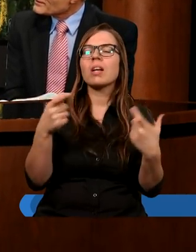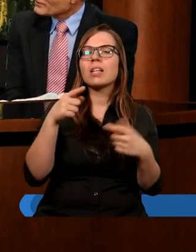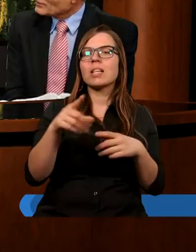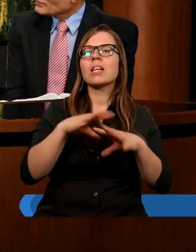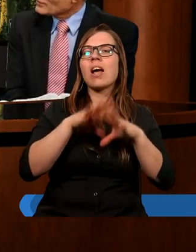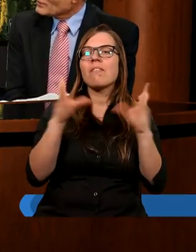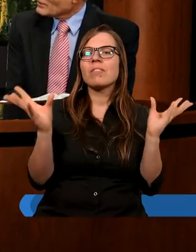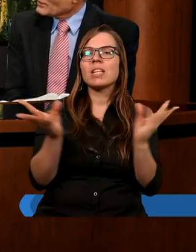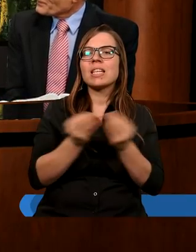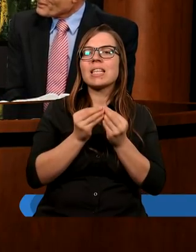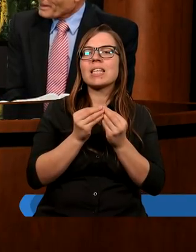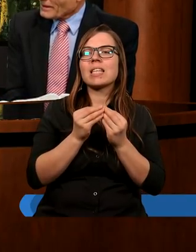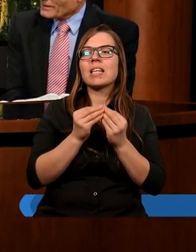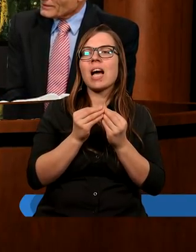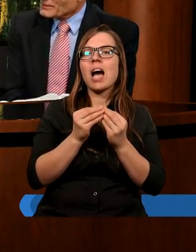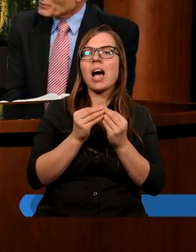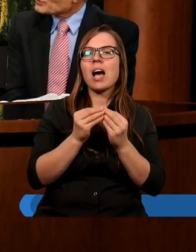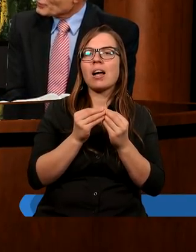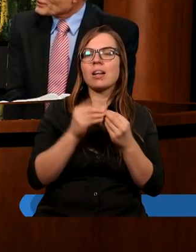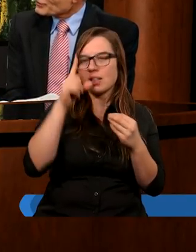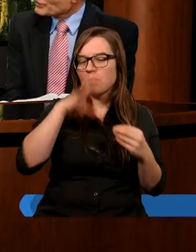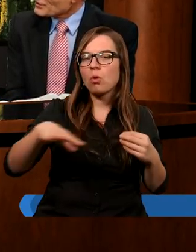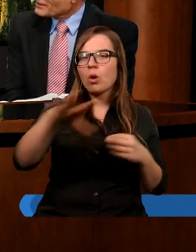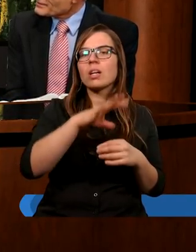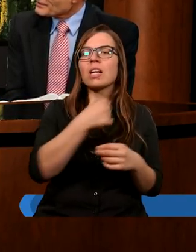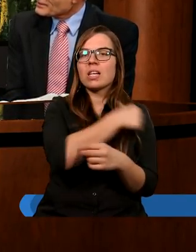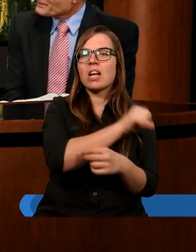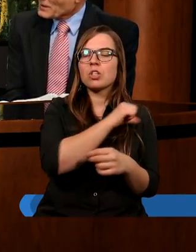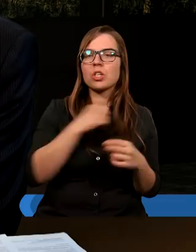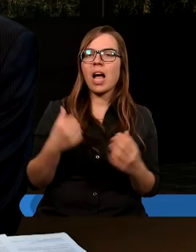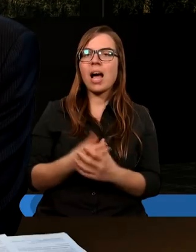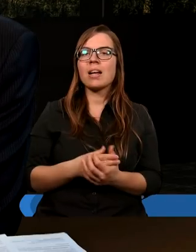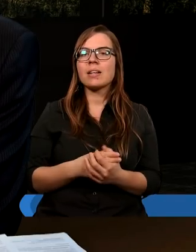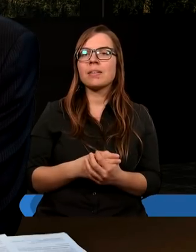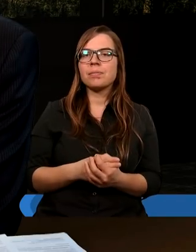wszystkich społecznościach chrześcijańskich.